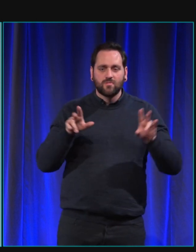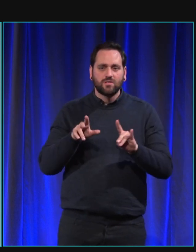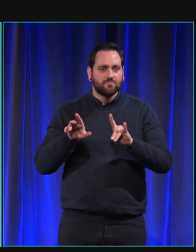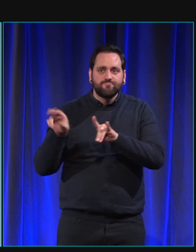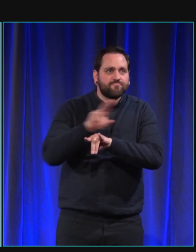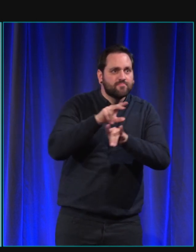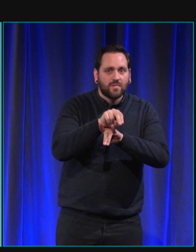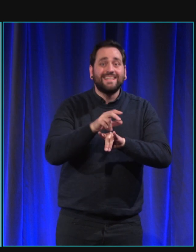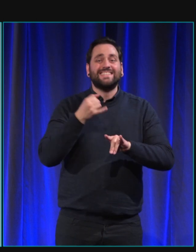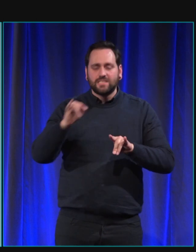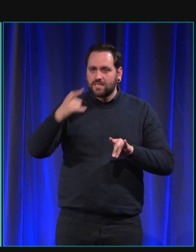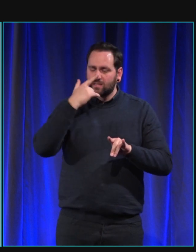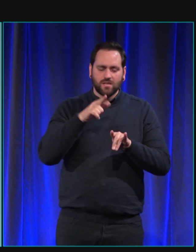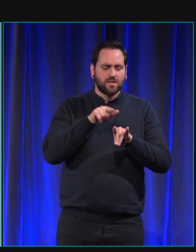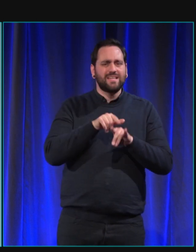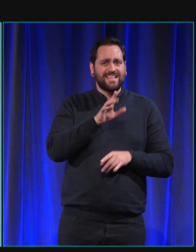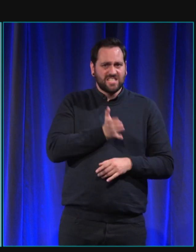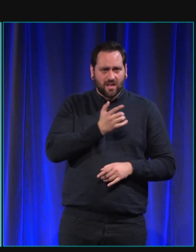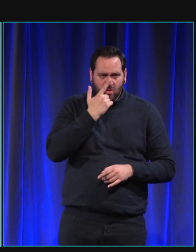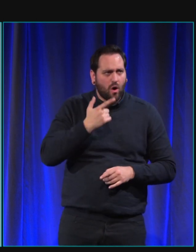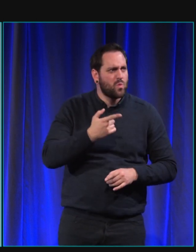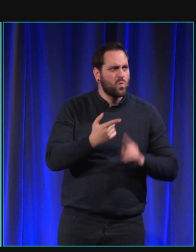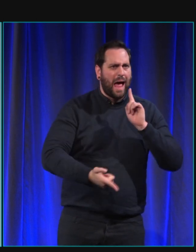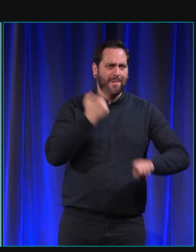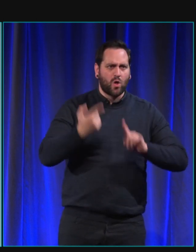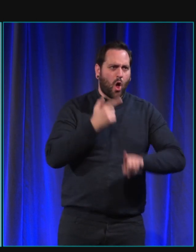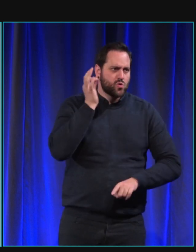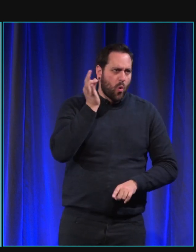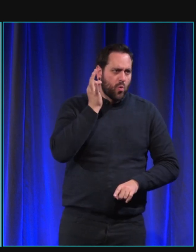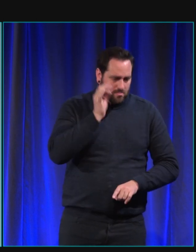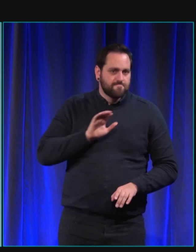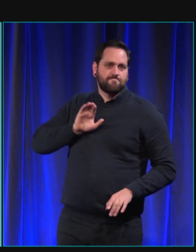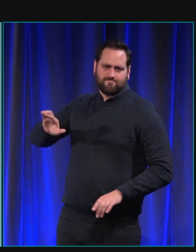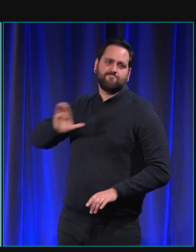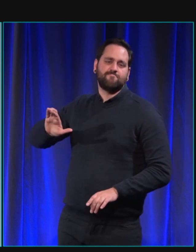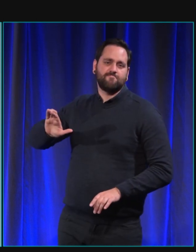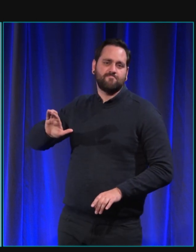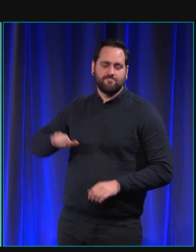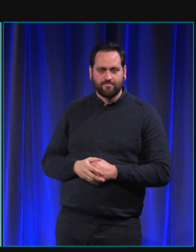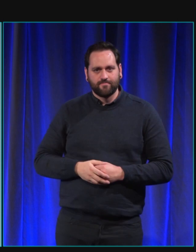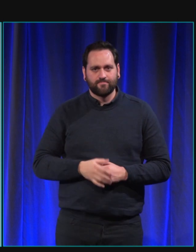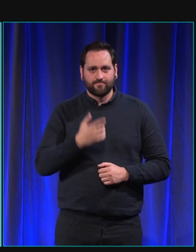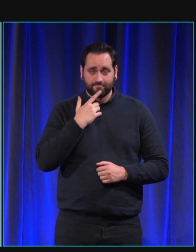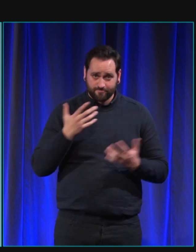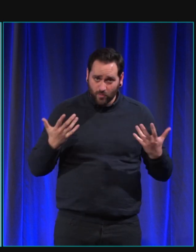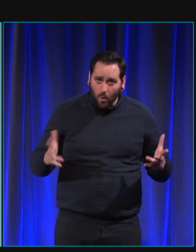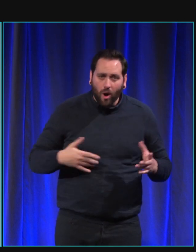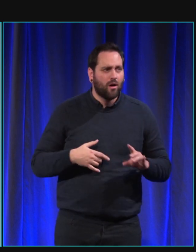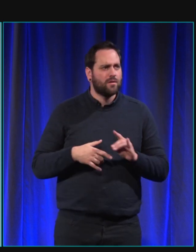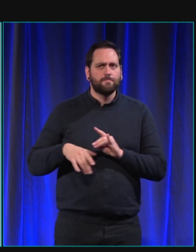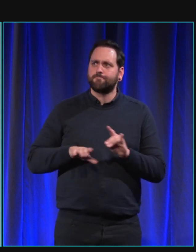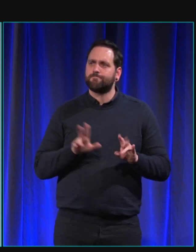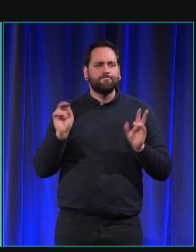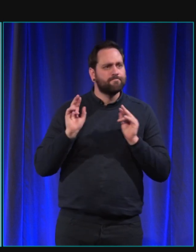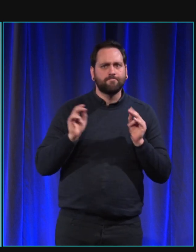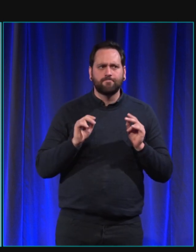que les sons importants. Le chien va venir au contact physique de la personne et va l'amener